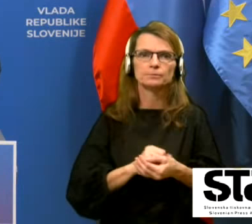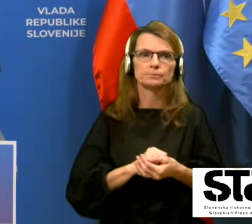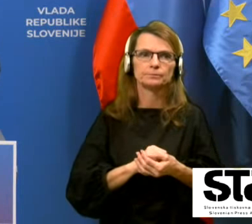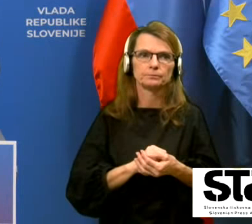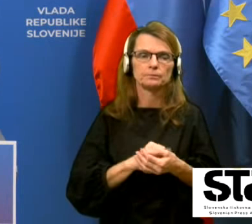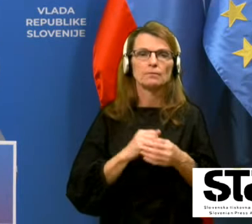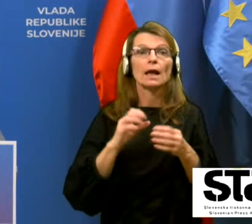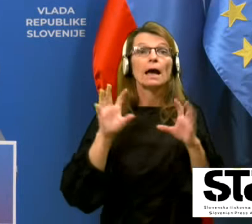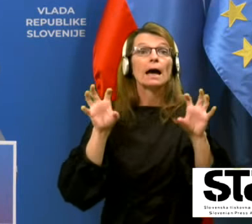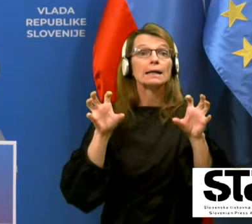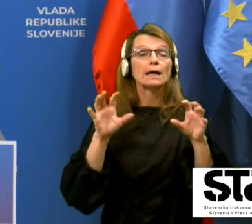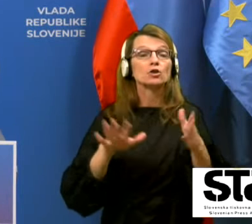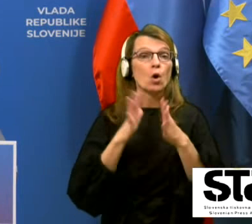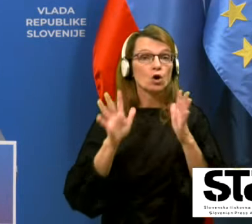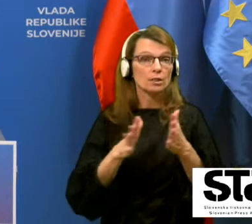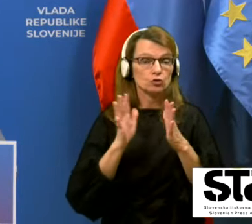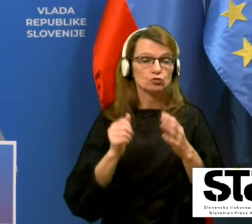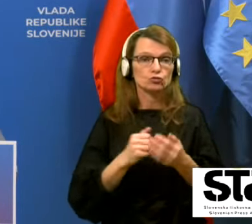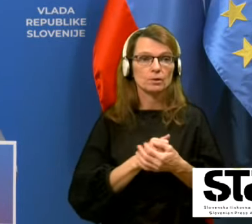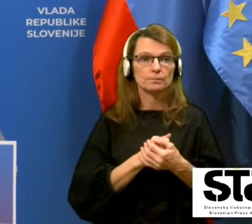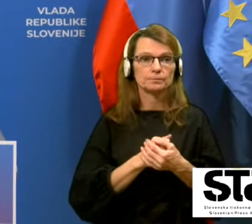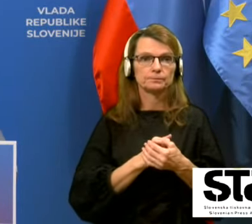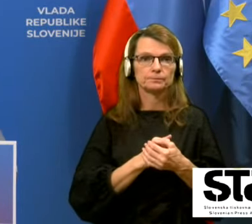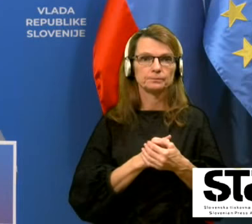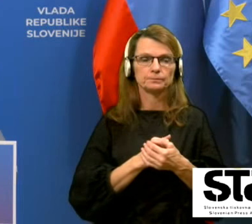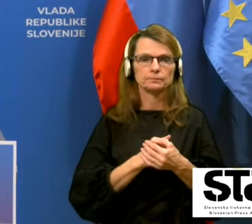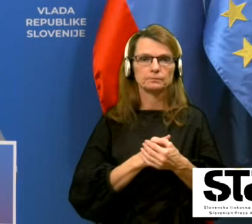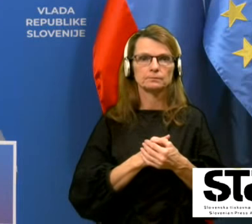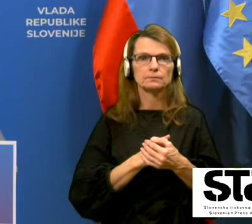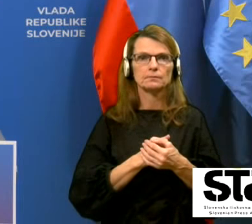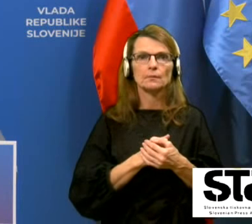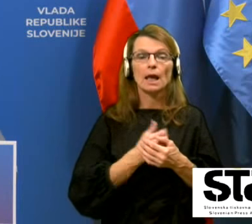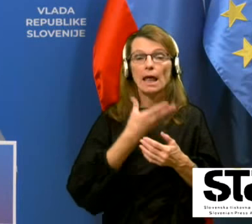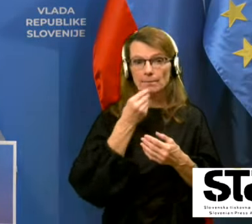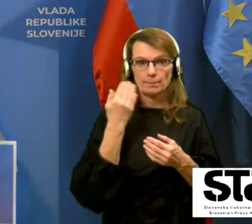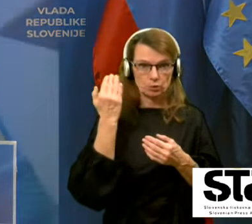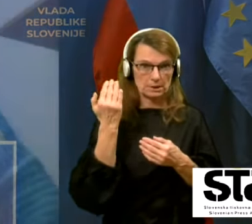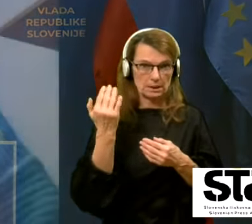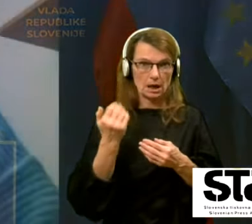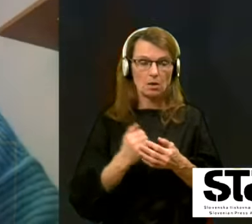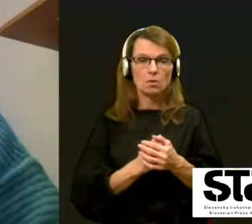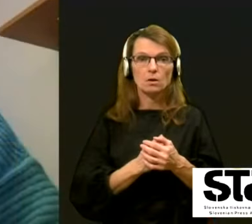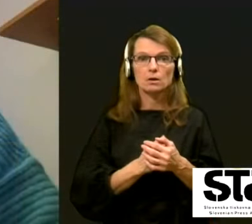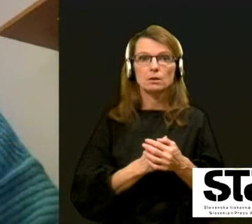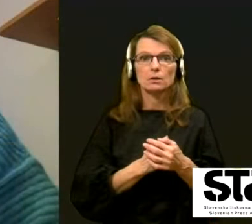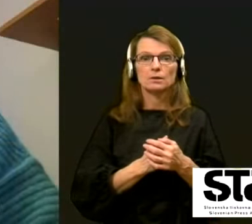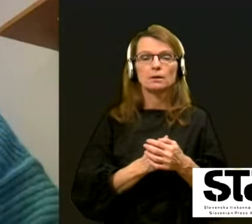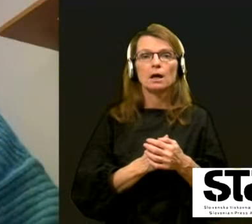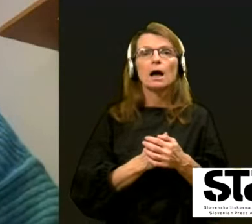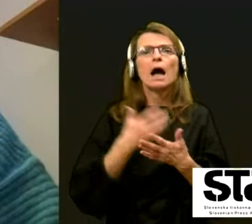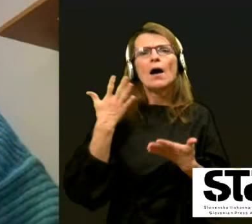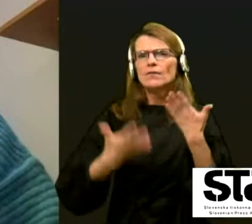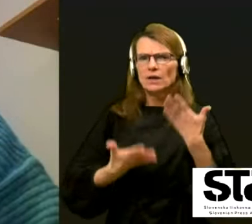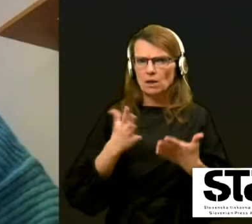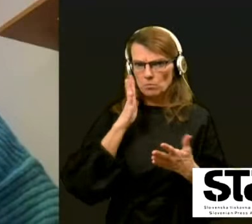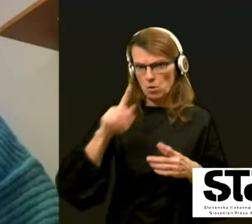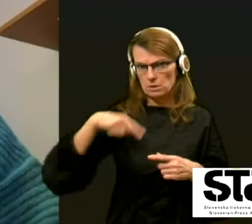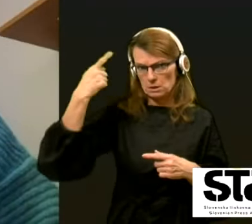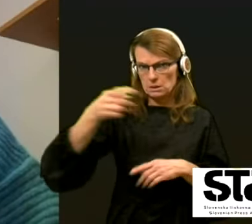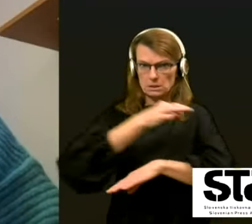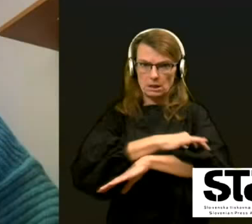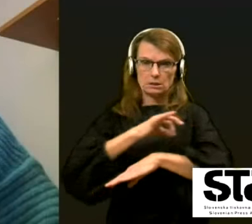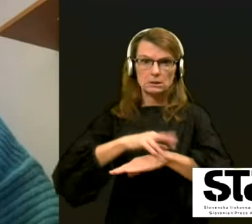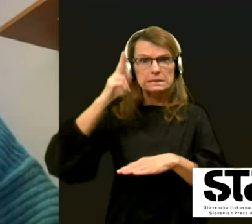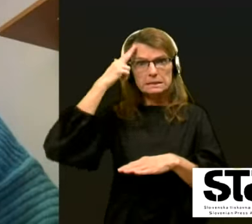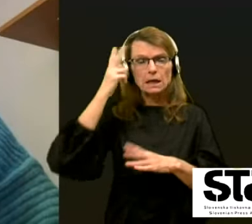Radio Ognišče, naslednje vprašanje. Ja, lepo zdrav. Verjetno bo znano prihodnji teden,